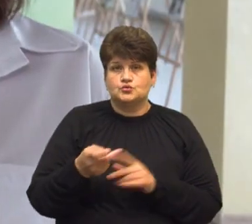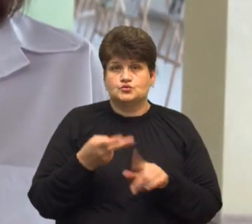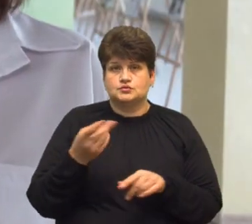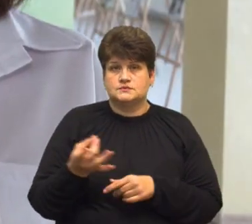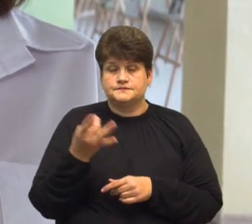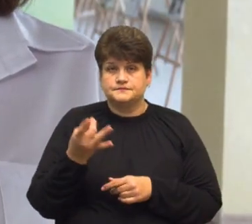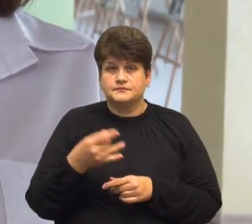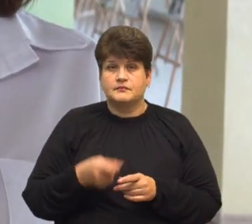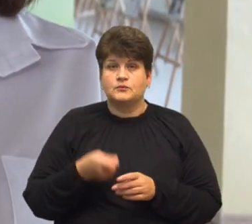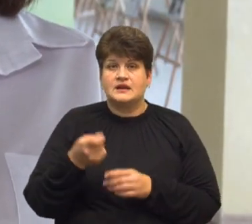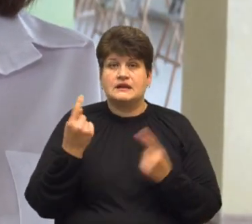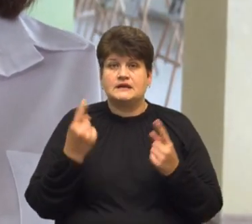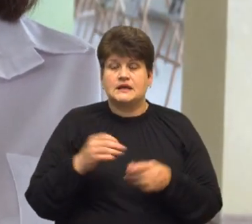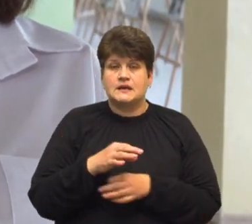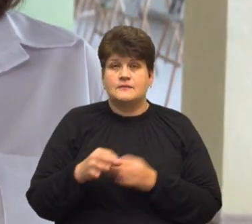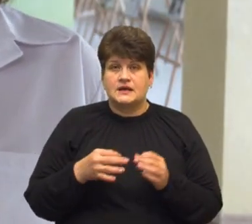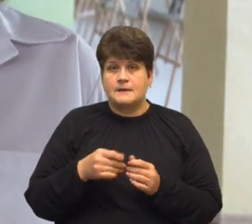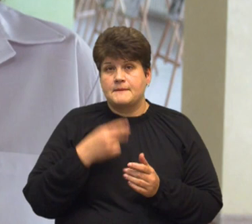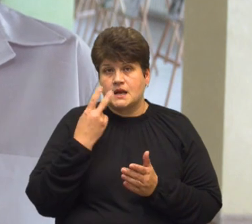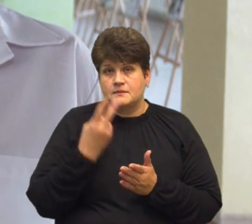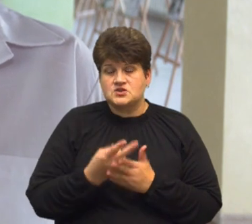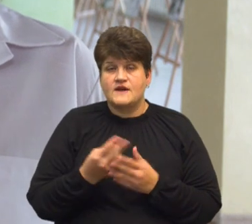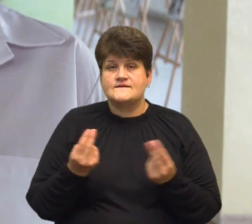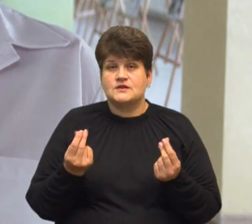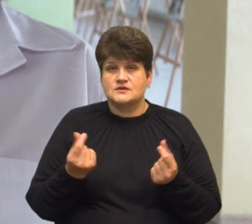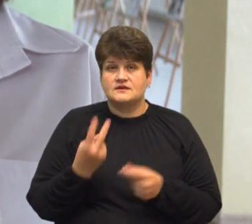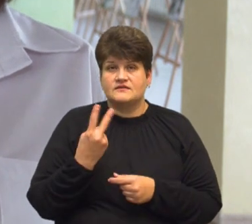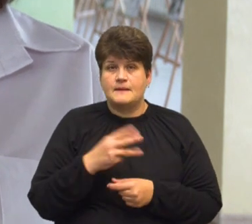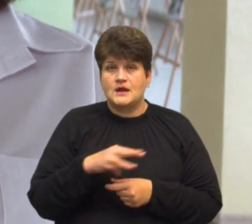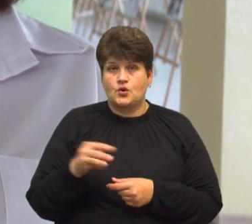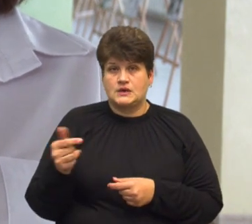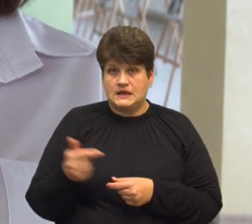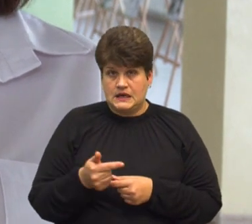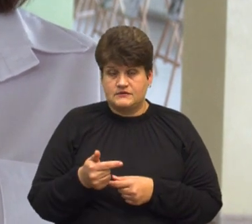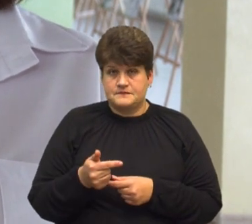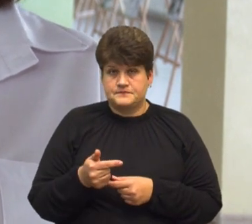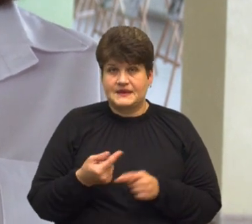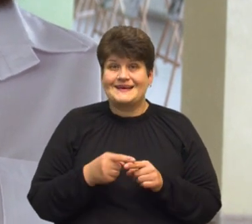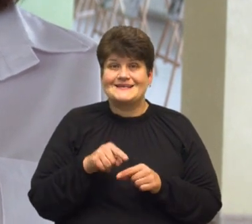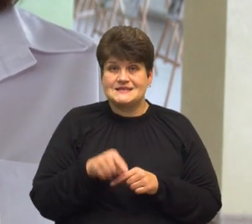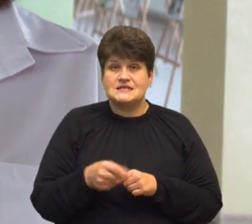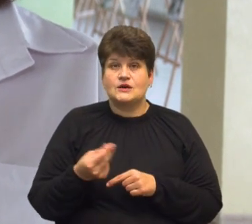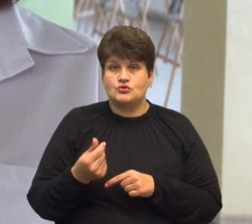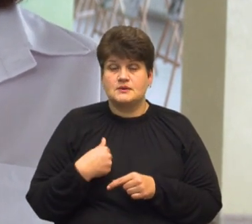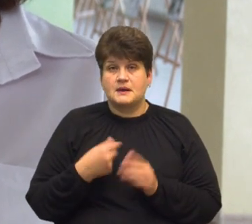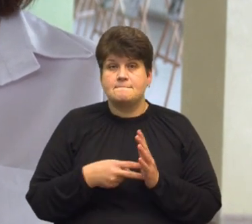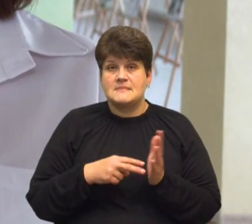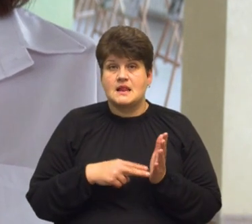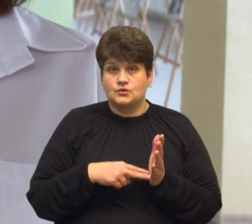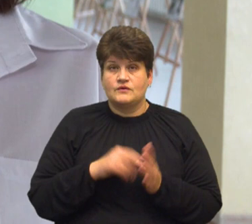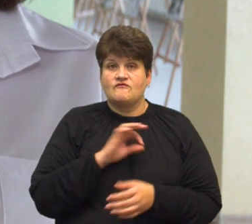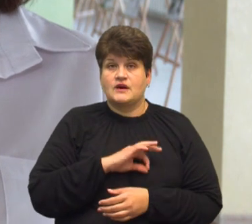подалися на великий проєкт, який передбачає фінансування 2 мільйони гривень. Тобто ці кошти ми плануємо і їх